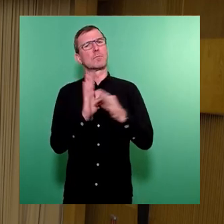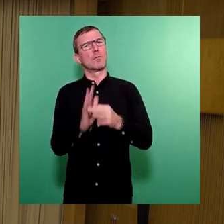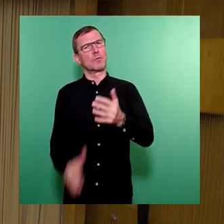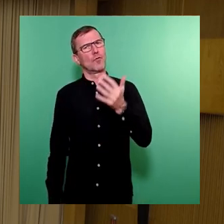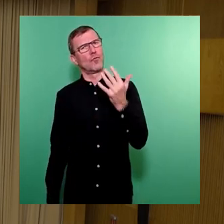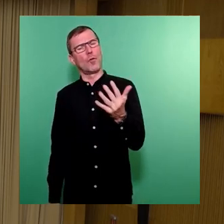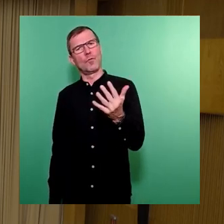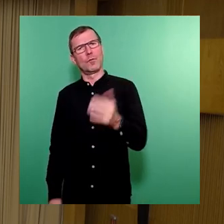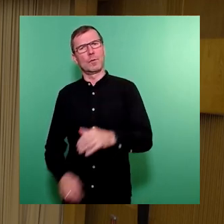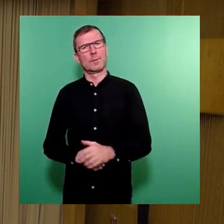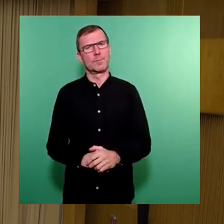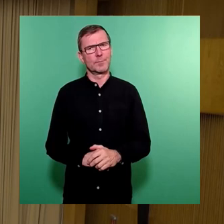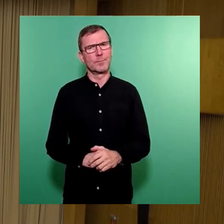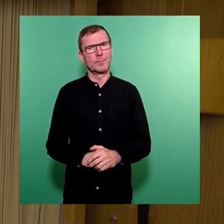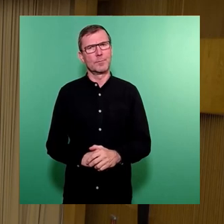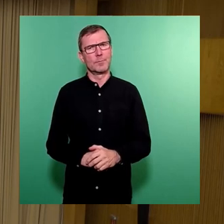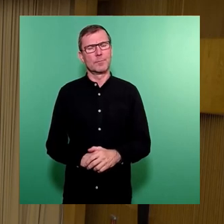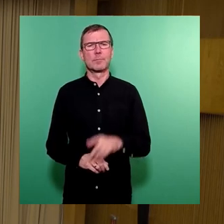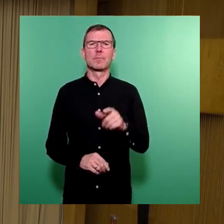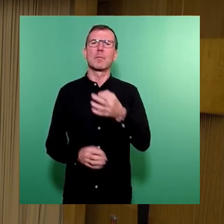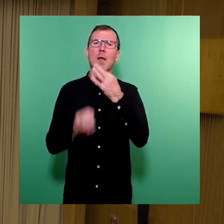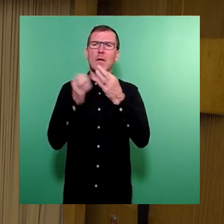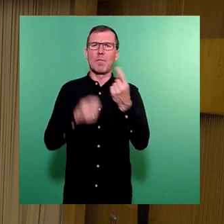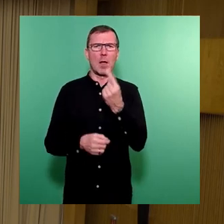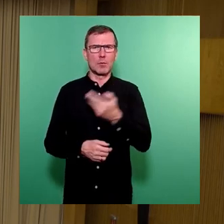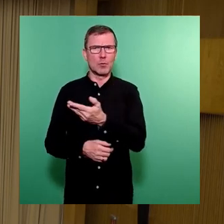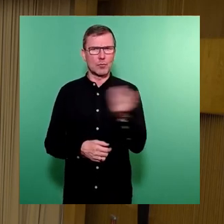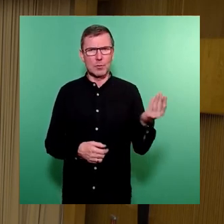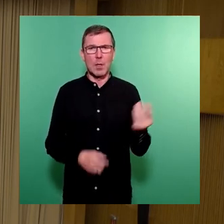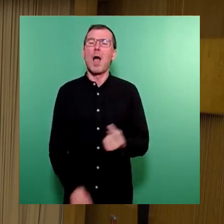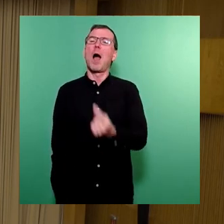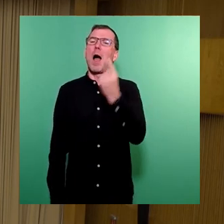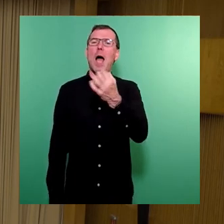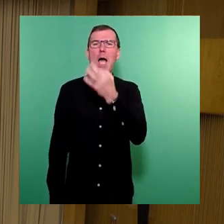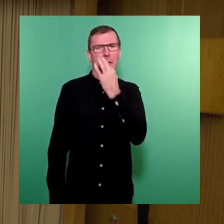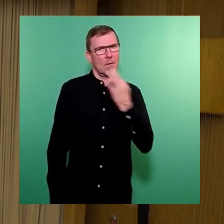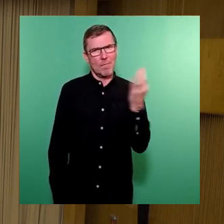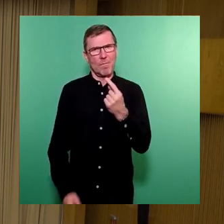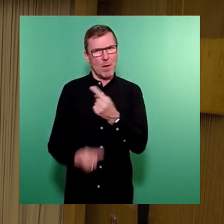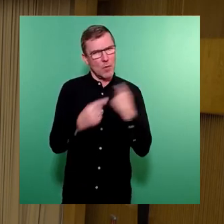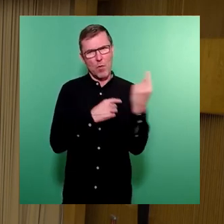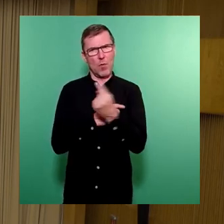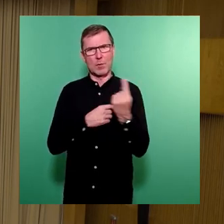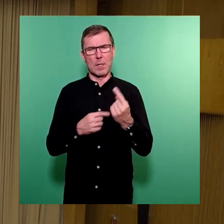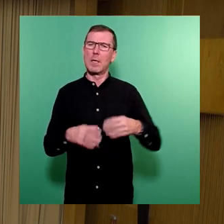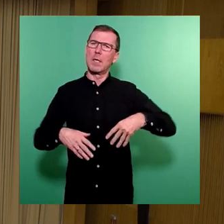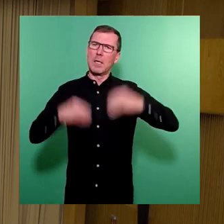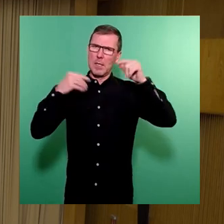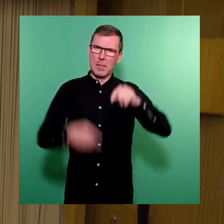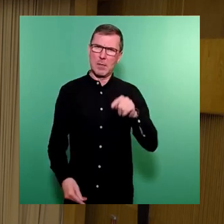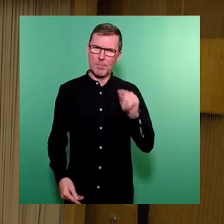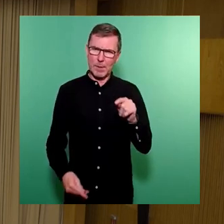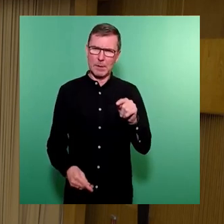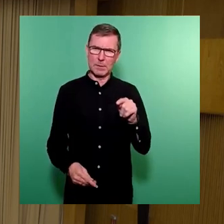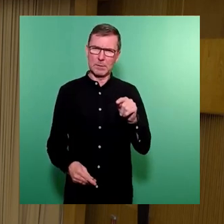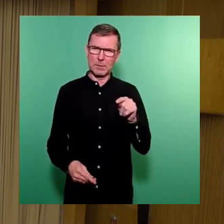5 der Fragestunde heute in einer Fragerunde. Es beginnt